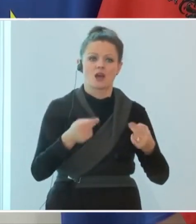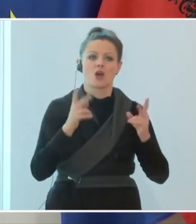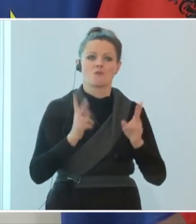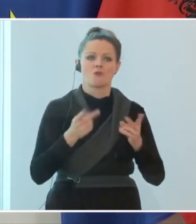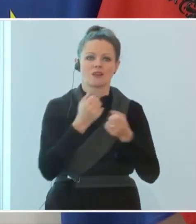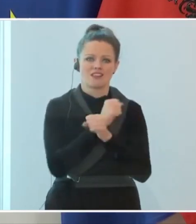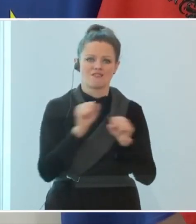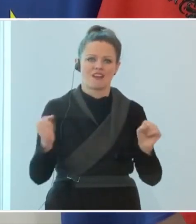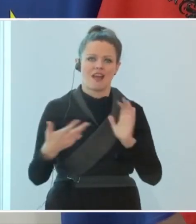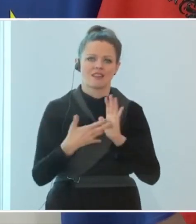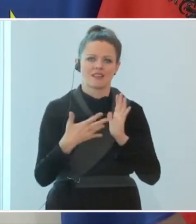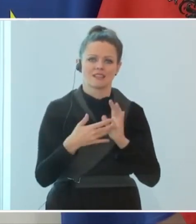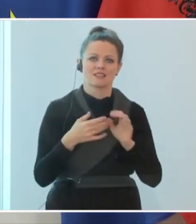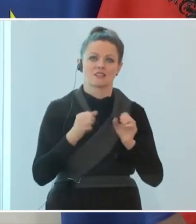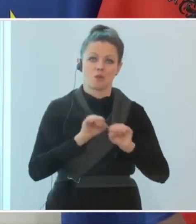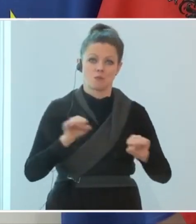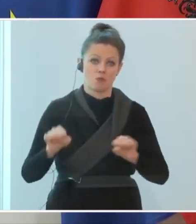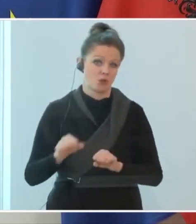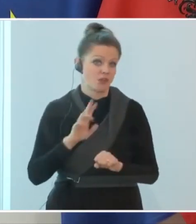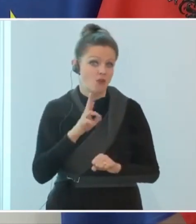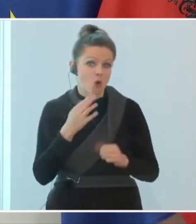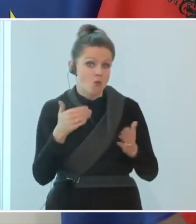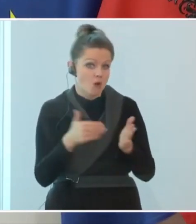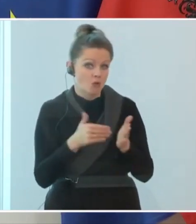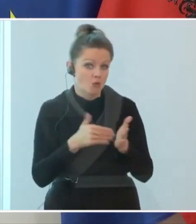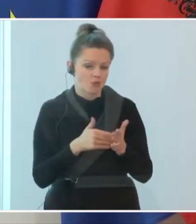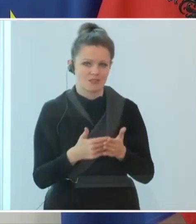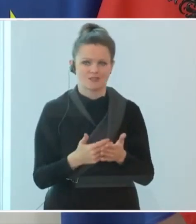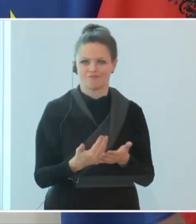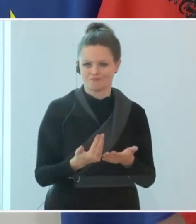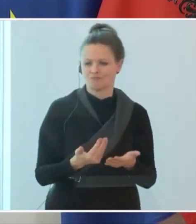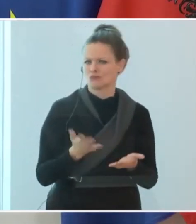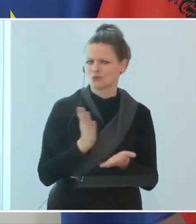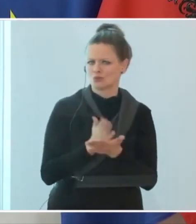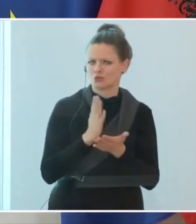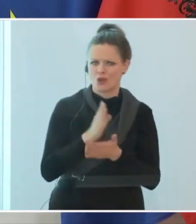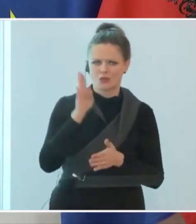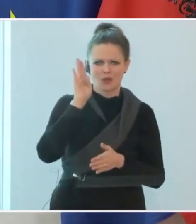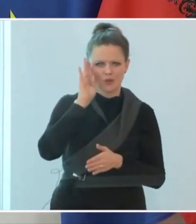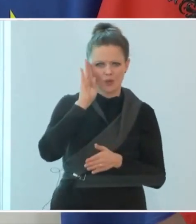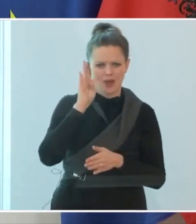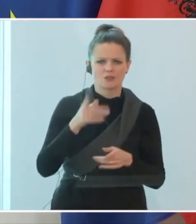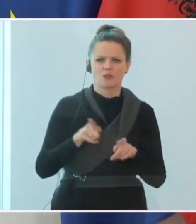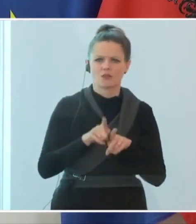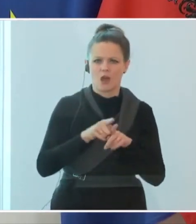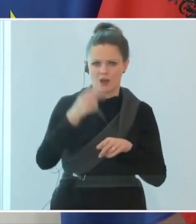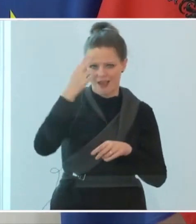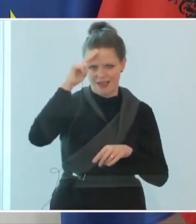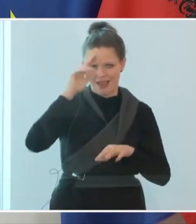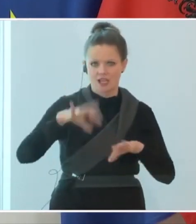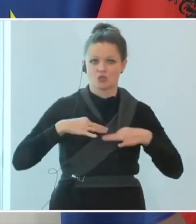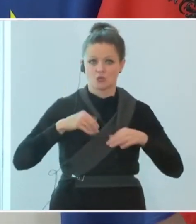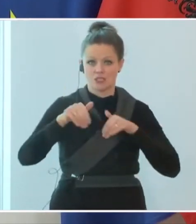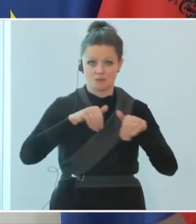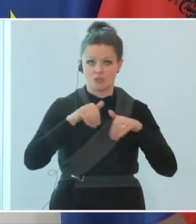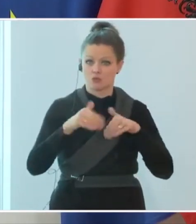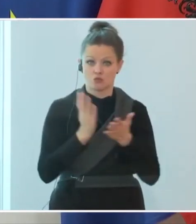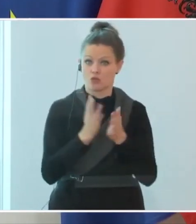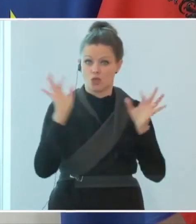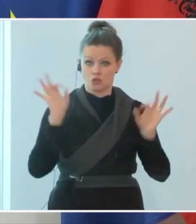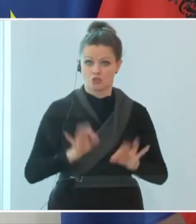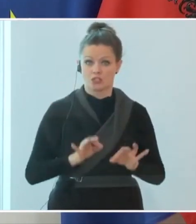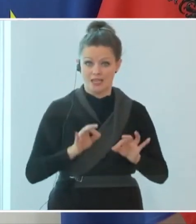freitesten kann. Warum ist es notwendig? Sie haben es in den Ausführungen gehört und der Gesundheitsminister hat in dramatischer Art und Weise ja den